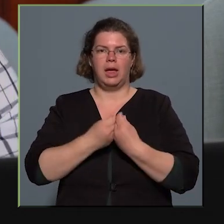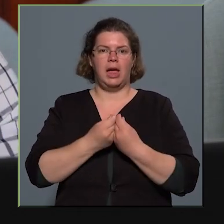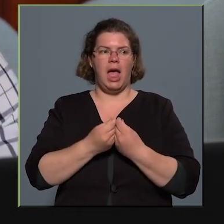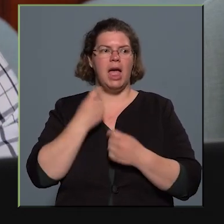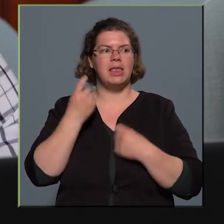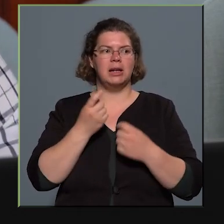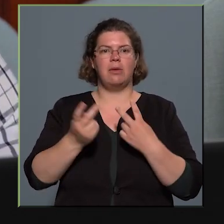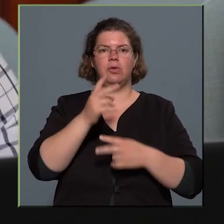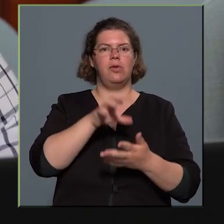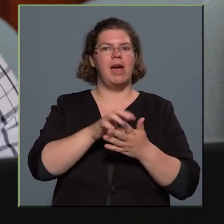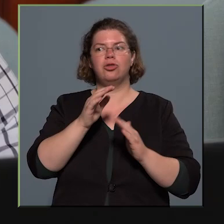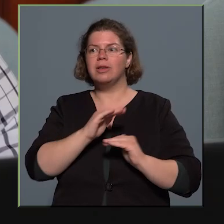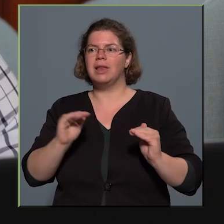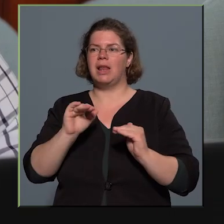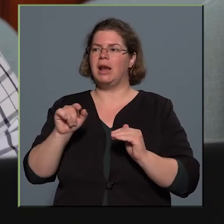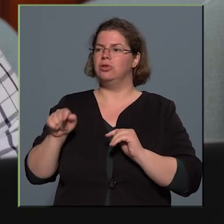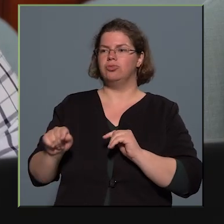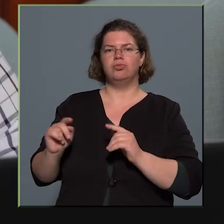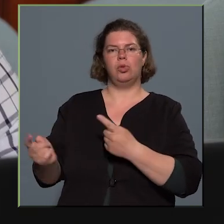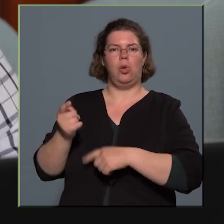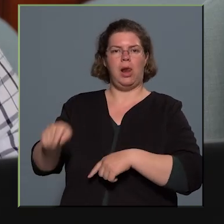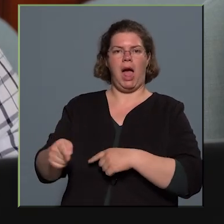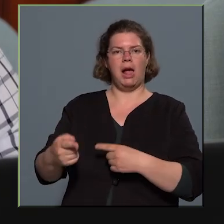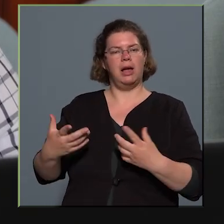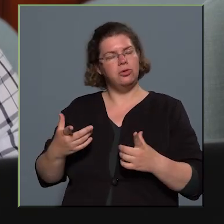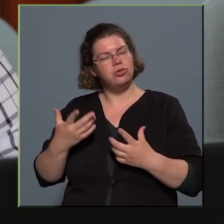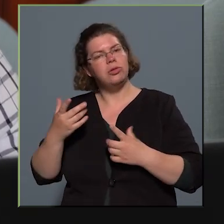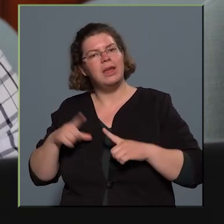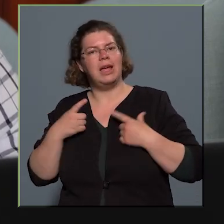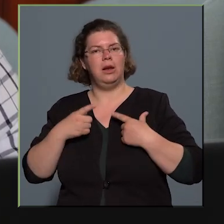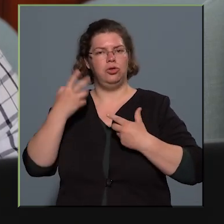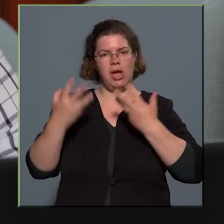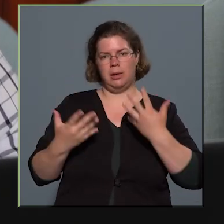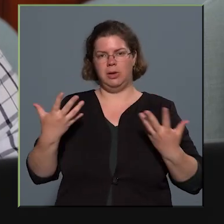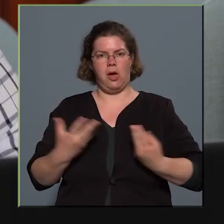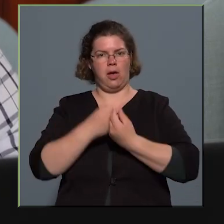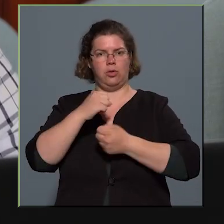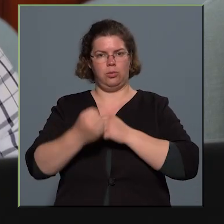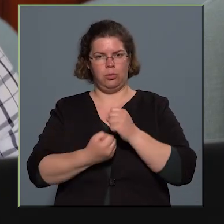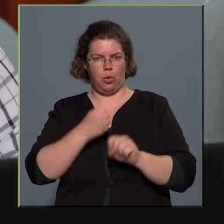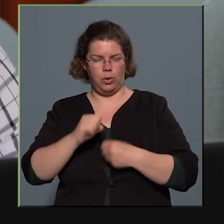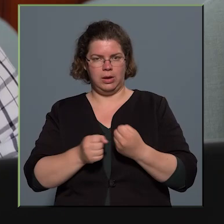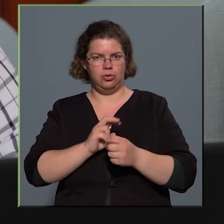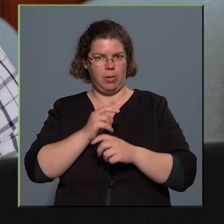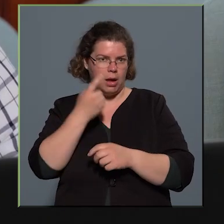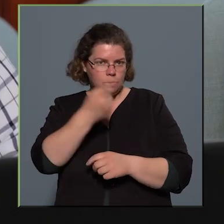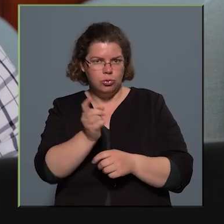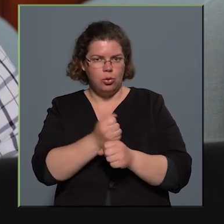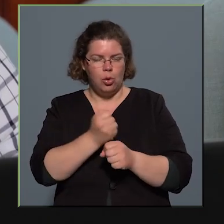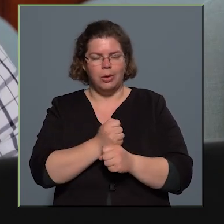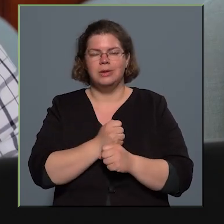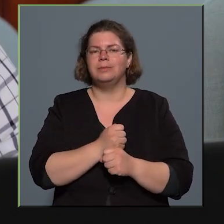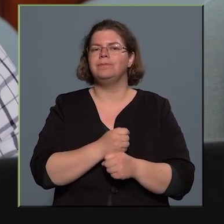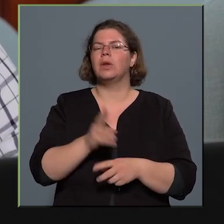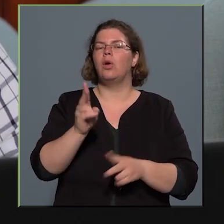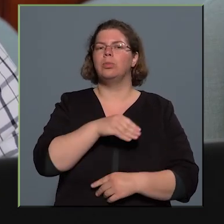ritkítószoros, élő és eredményes együttműködésben tudtok dolgozni. Ahogy polgármester úr is